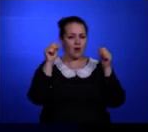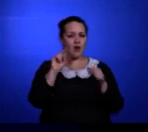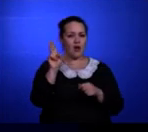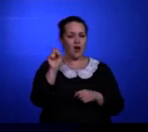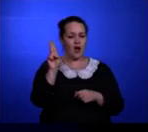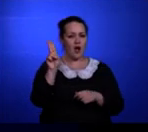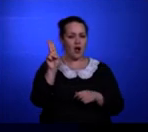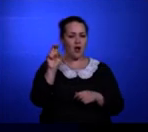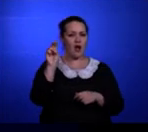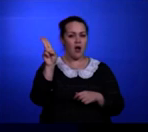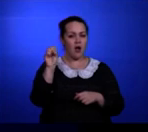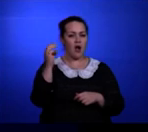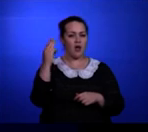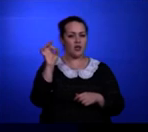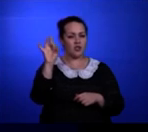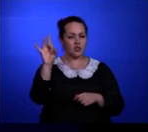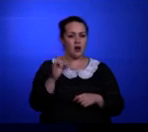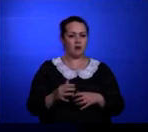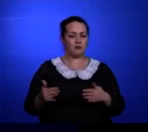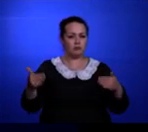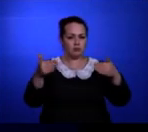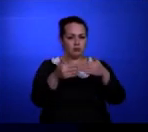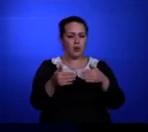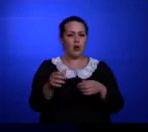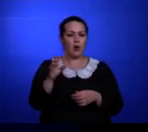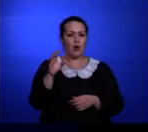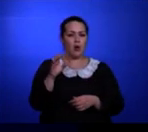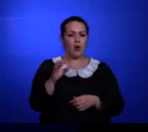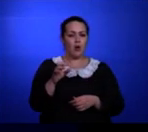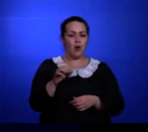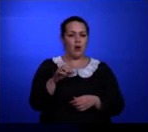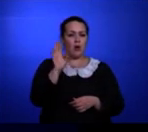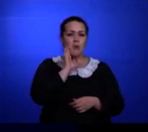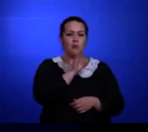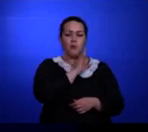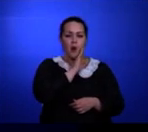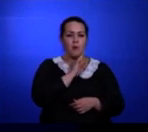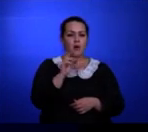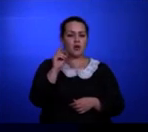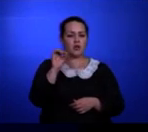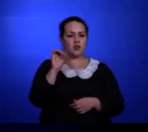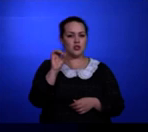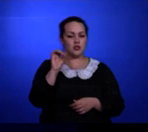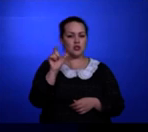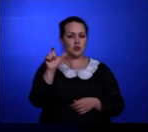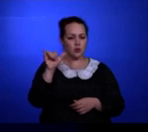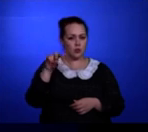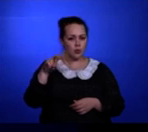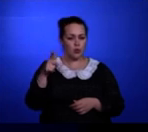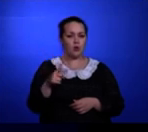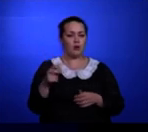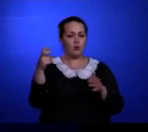– это загон для овец. Его мать Джейнгуль, телефонистка почтового отделения,